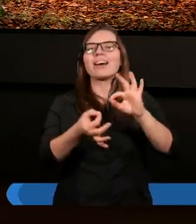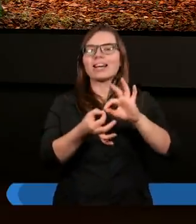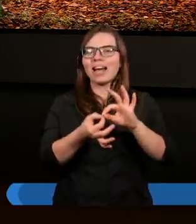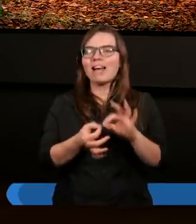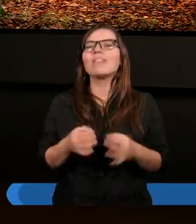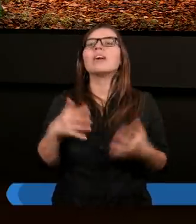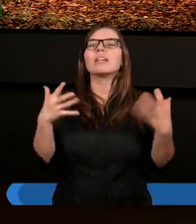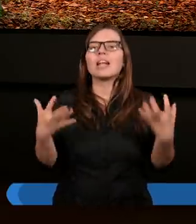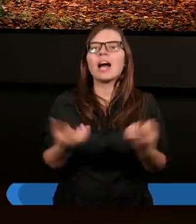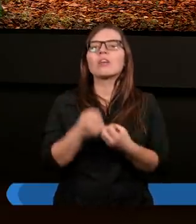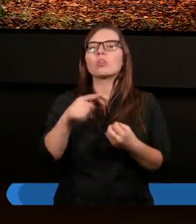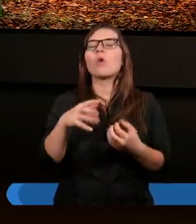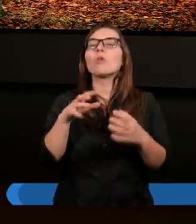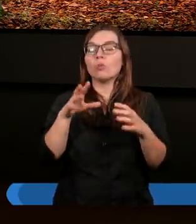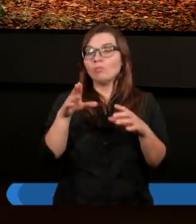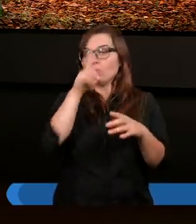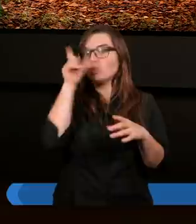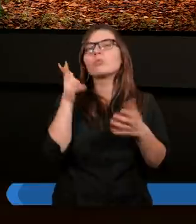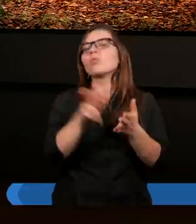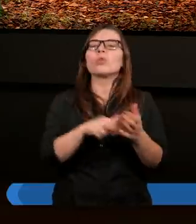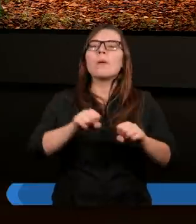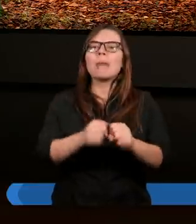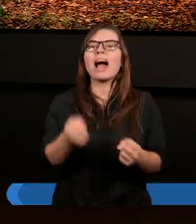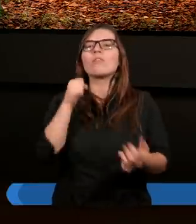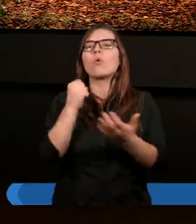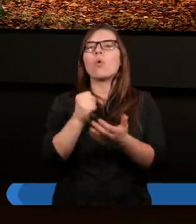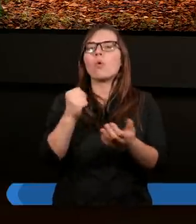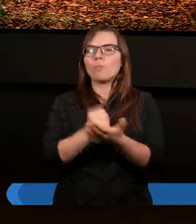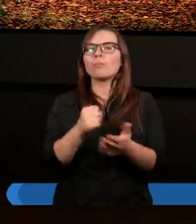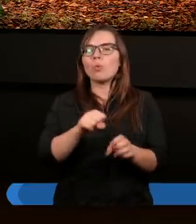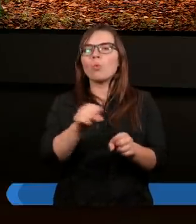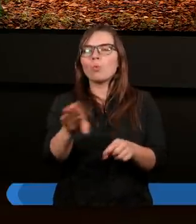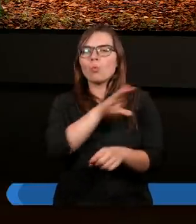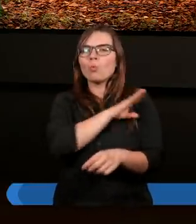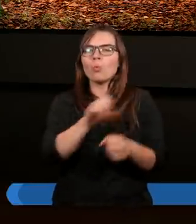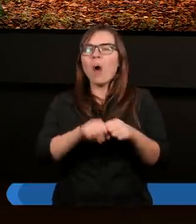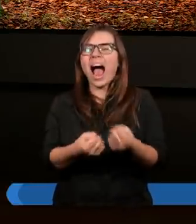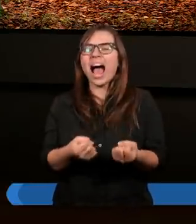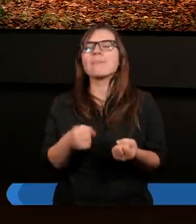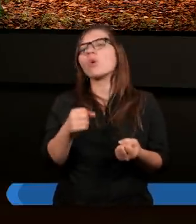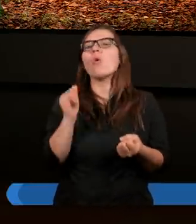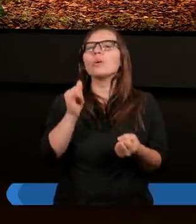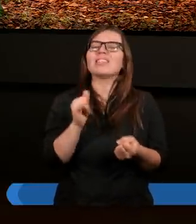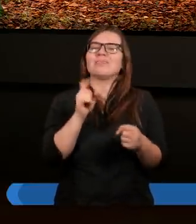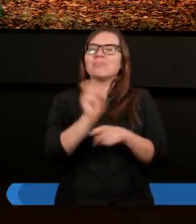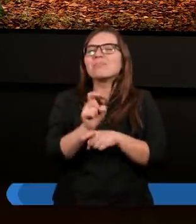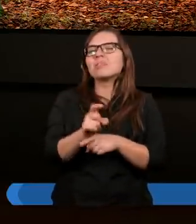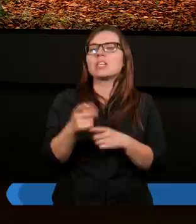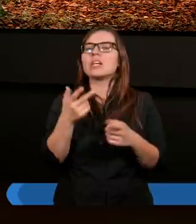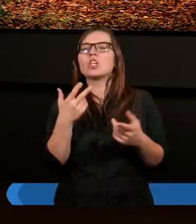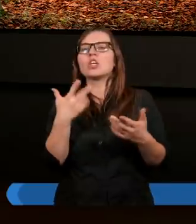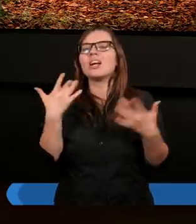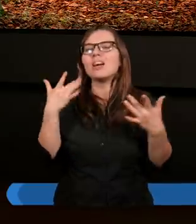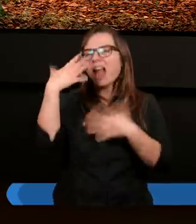znajdują się ci, którzy to prawo łamią. Ci, którzy nie przestrzegają prawa, oni znajdują się pod prawem.